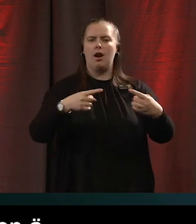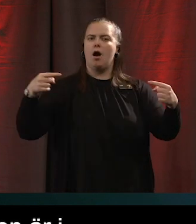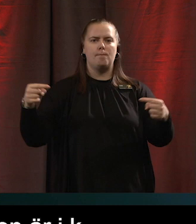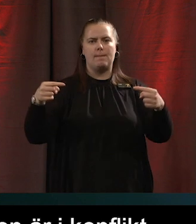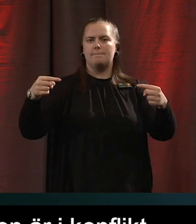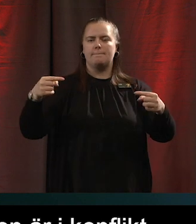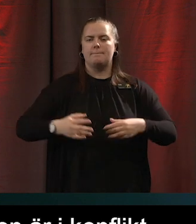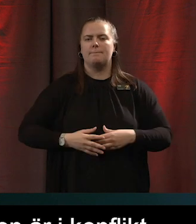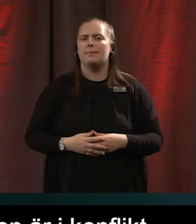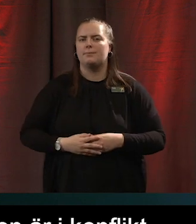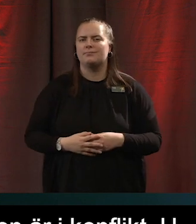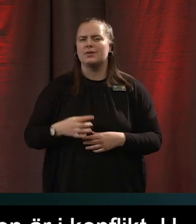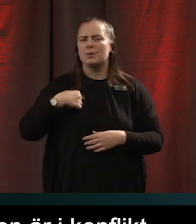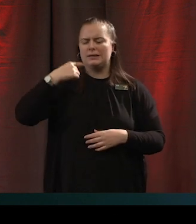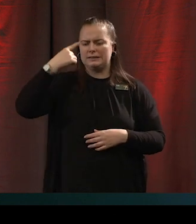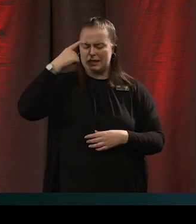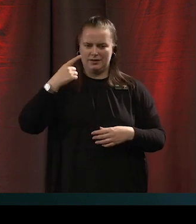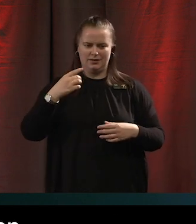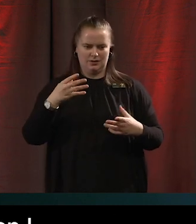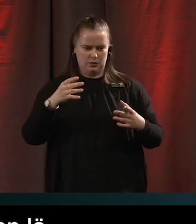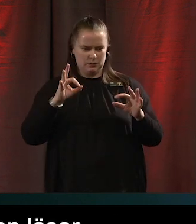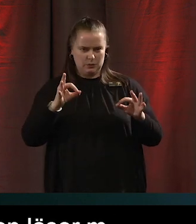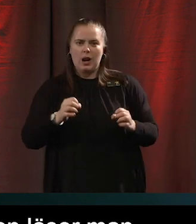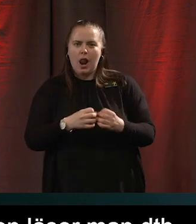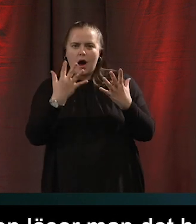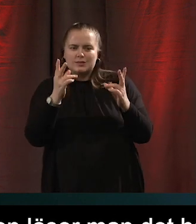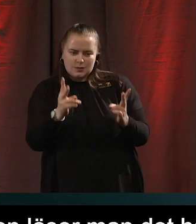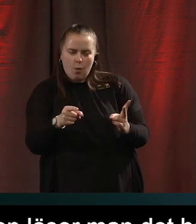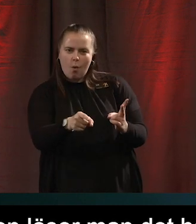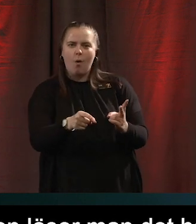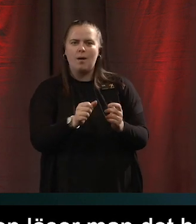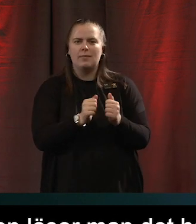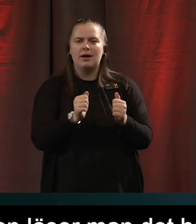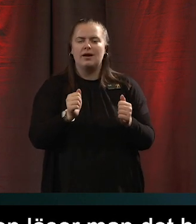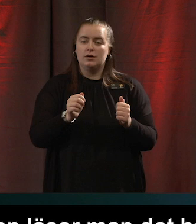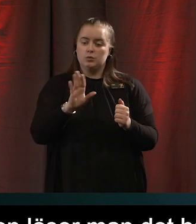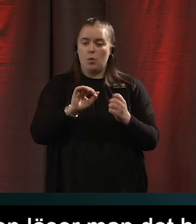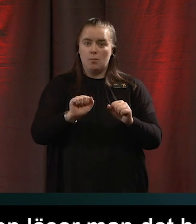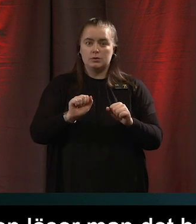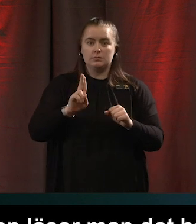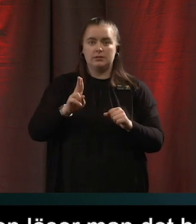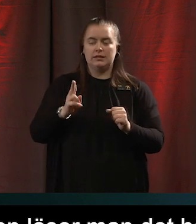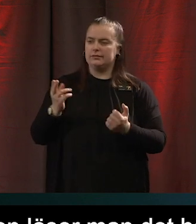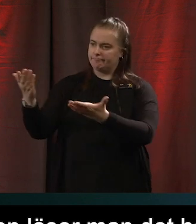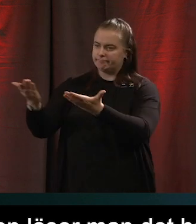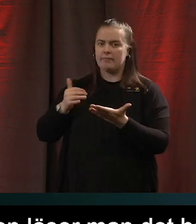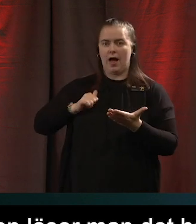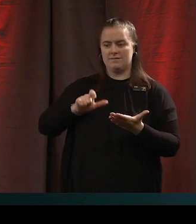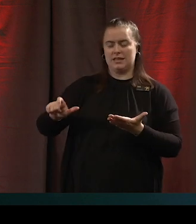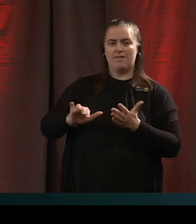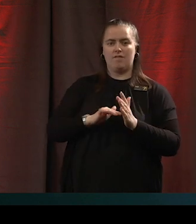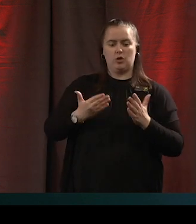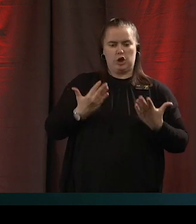Och jag tänker så här det måste fasen löser man det här men då måste man väl ta in en användare från första början eller flera från dag